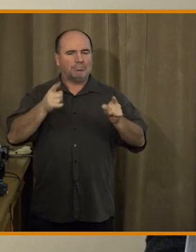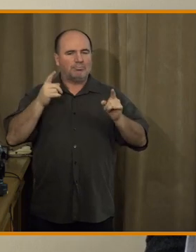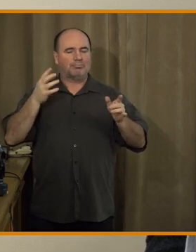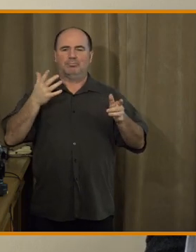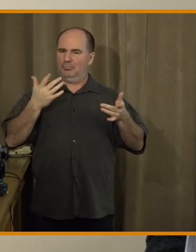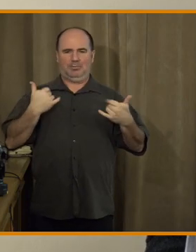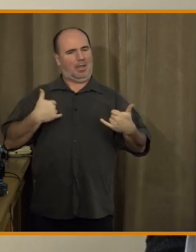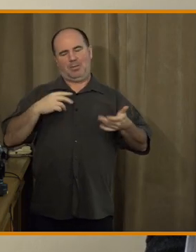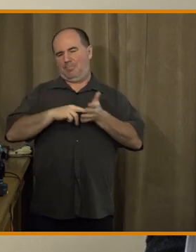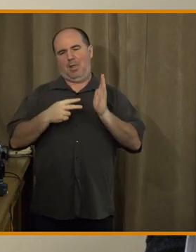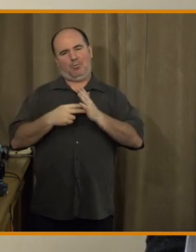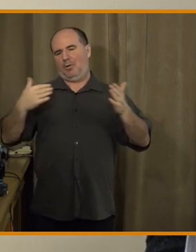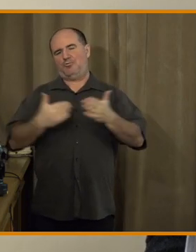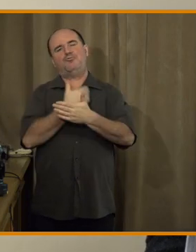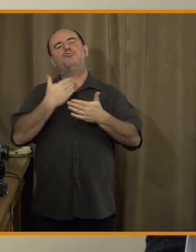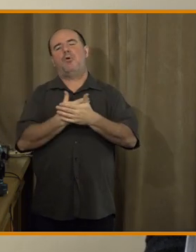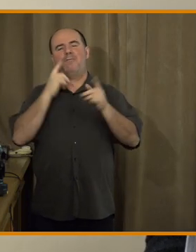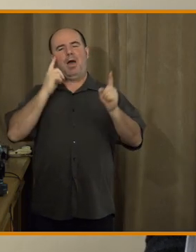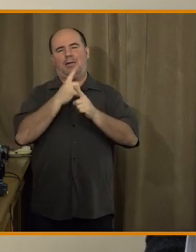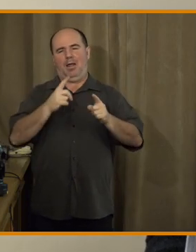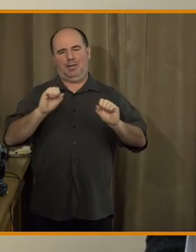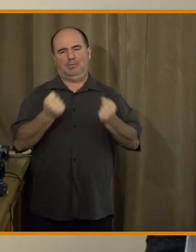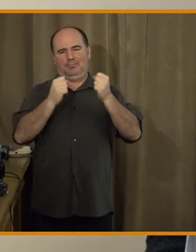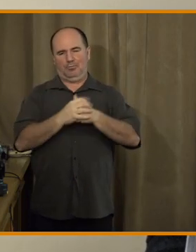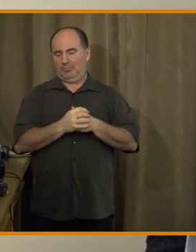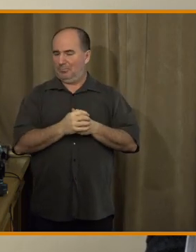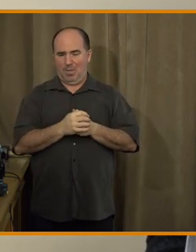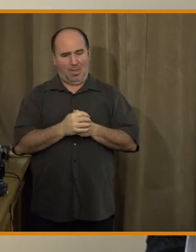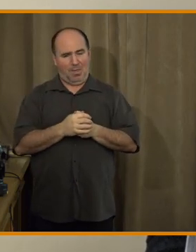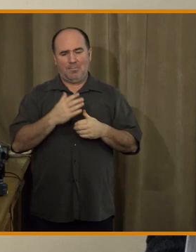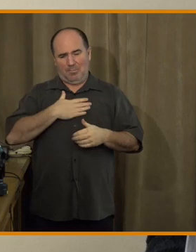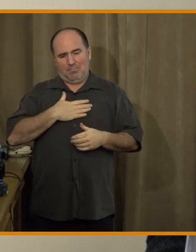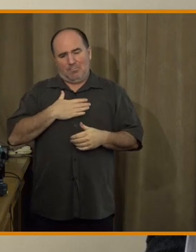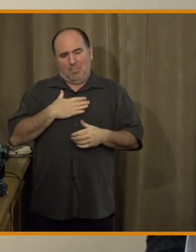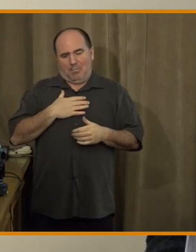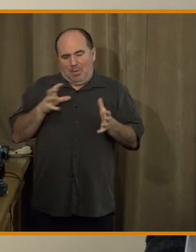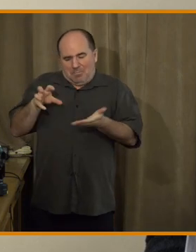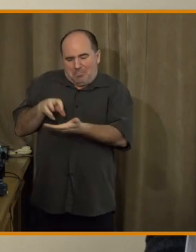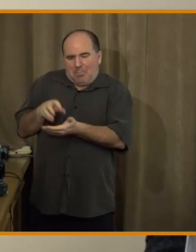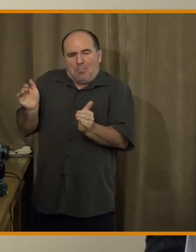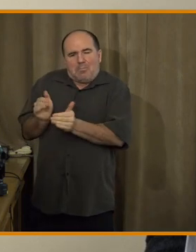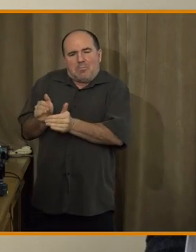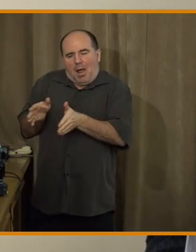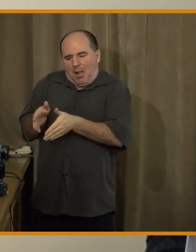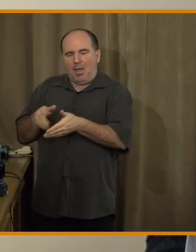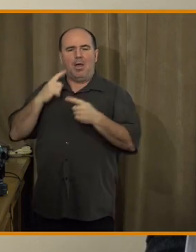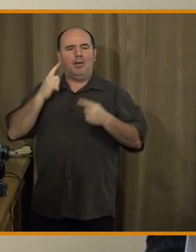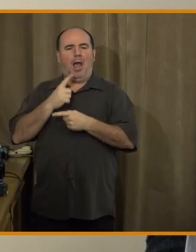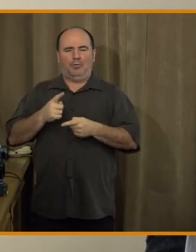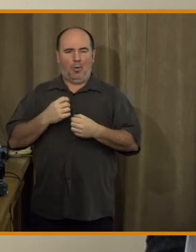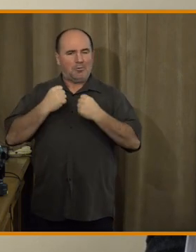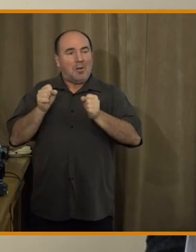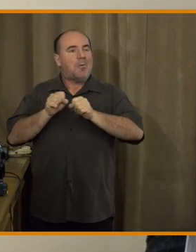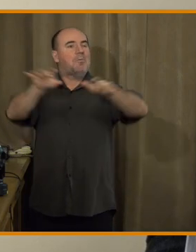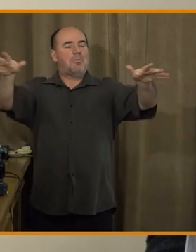jenom Express FM je docela jako minoritní regionální rádio, když takhle řeknu, to není žádná velká síla. Nicméně